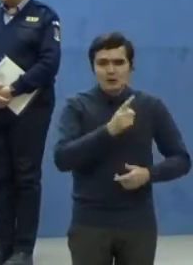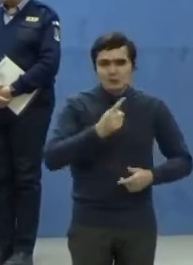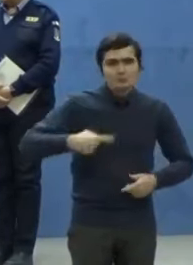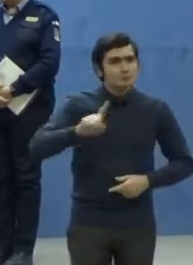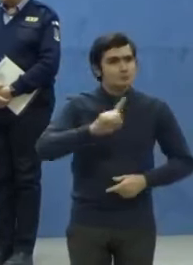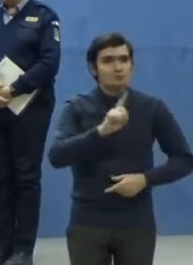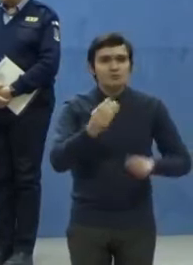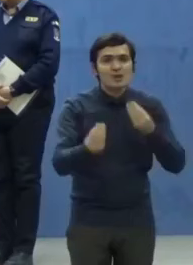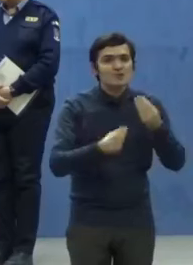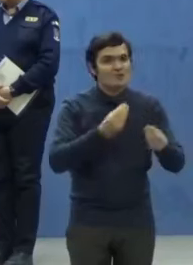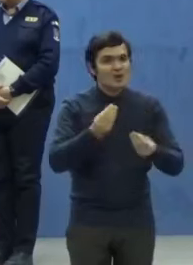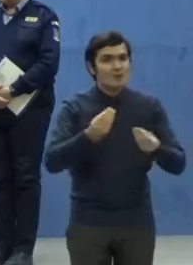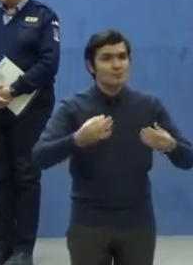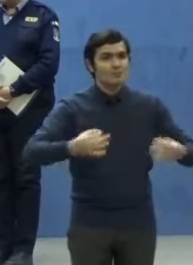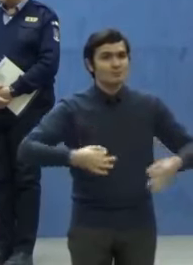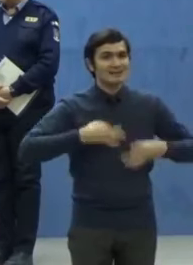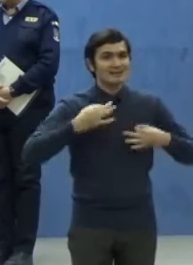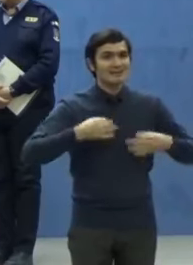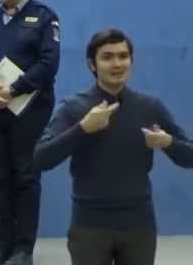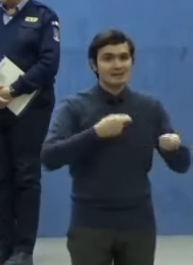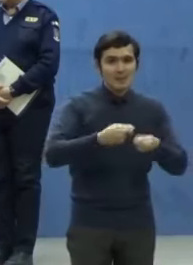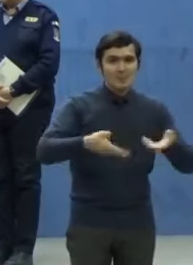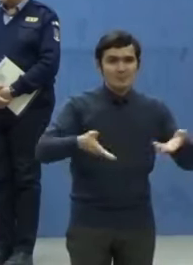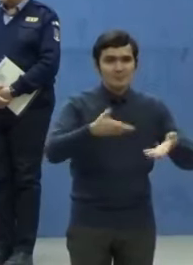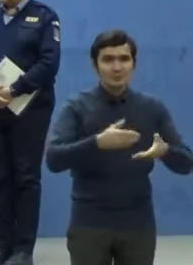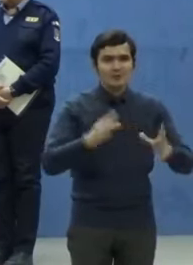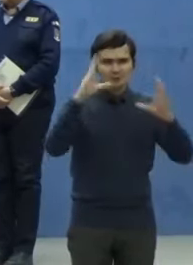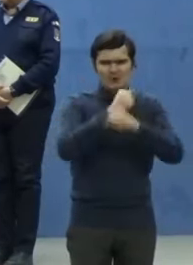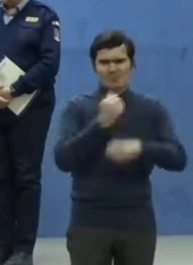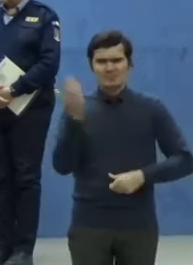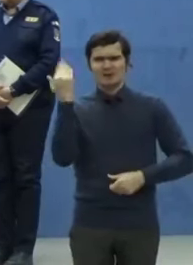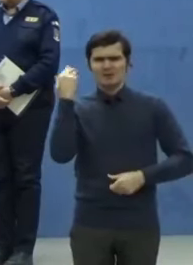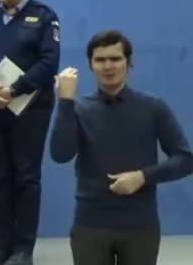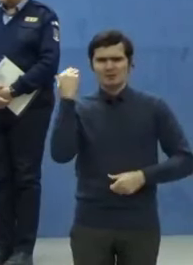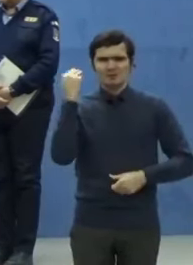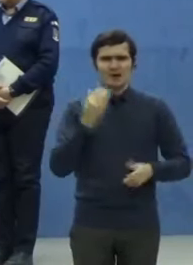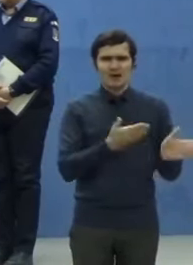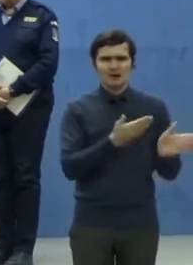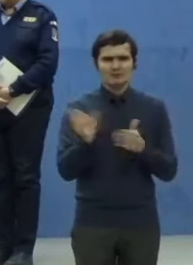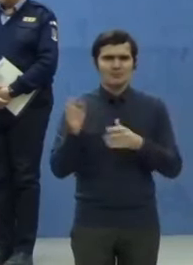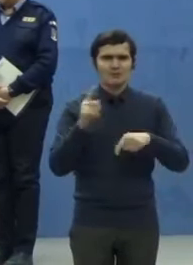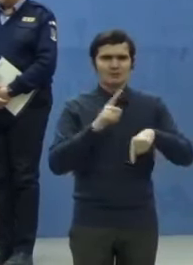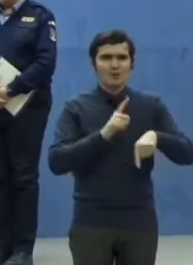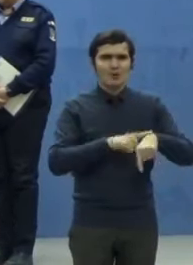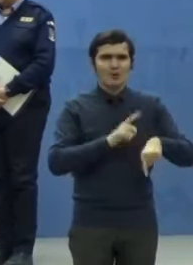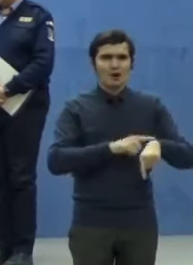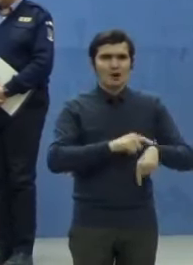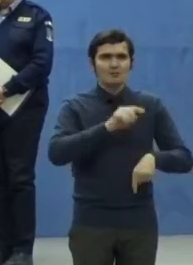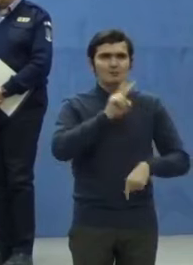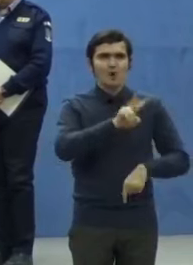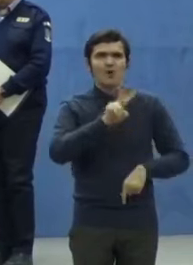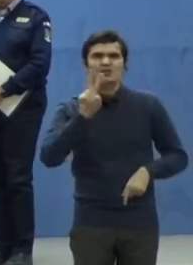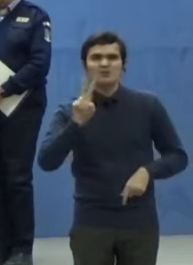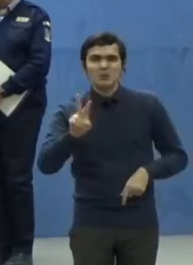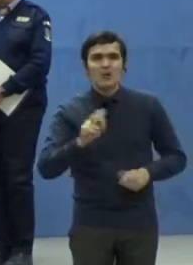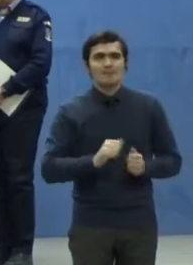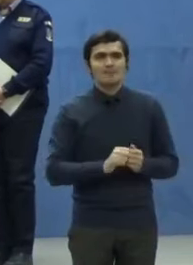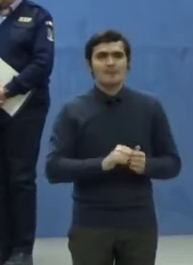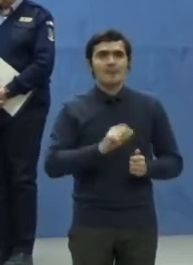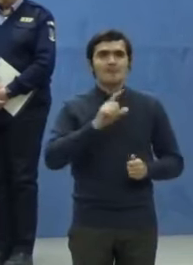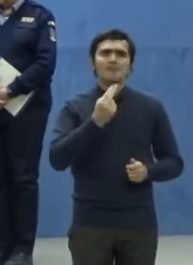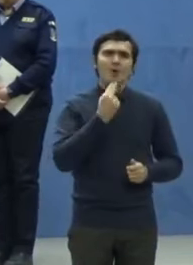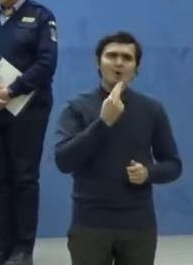sănătatea publică. Noaptea trecută, începând cu ora 22, poliția